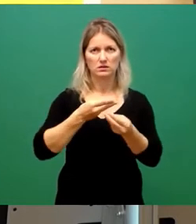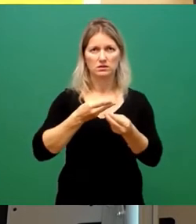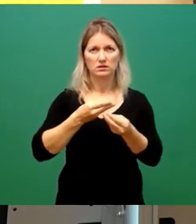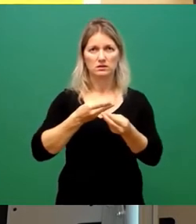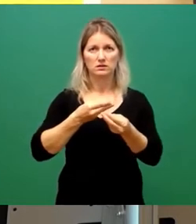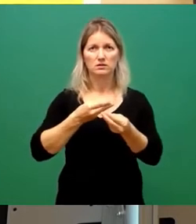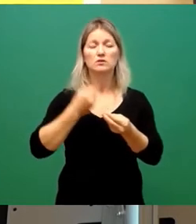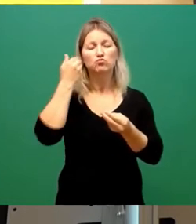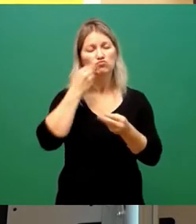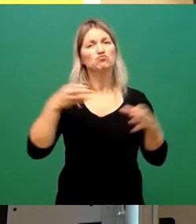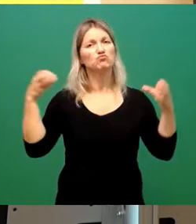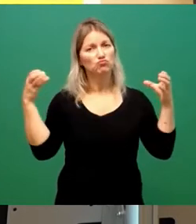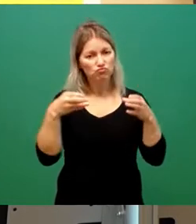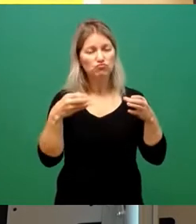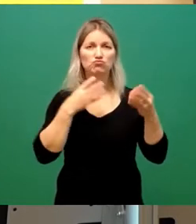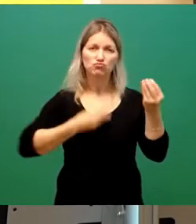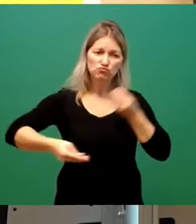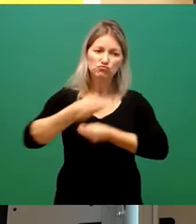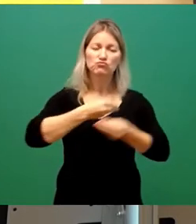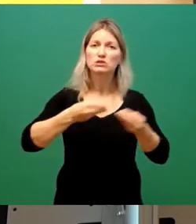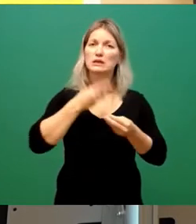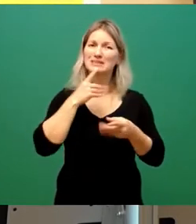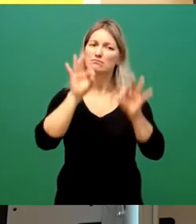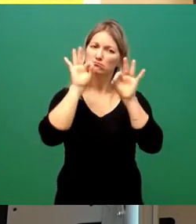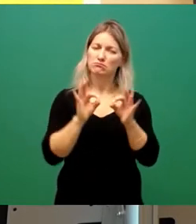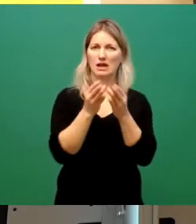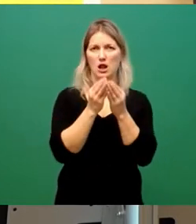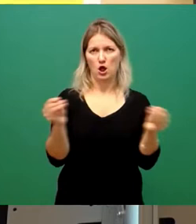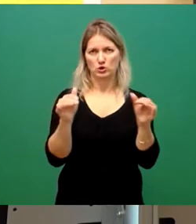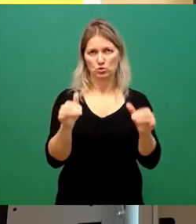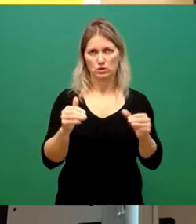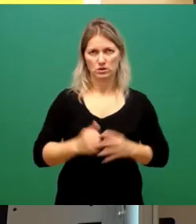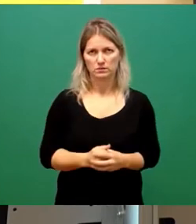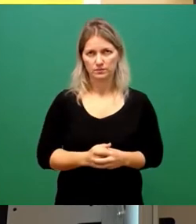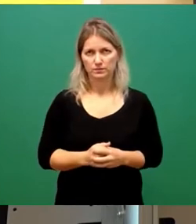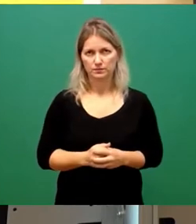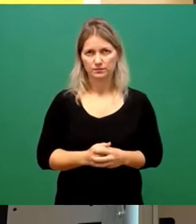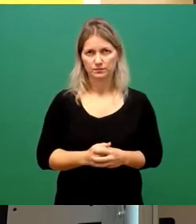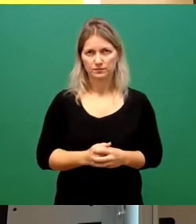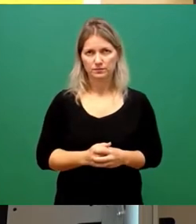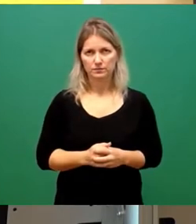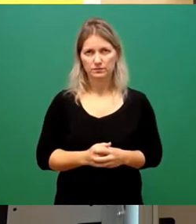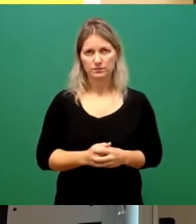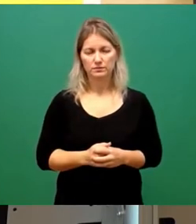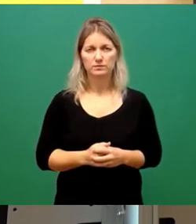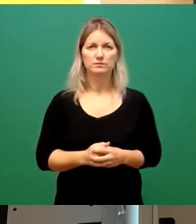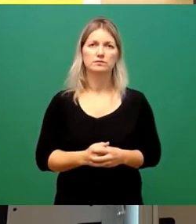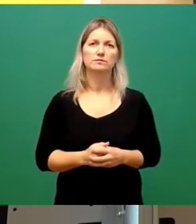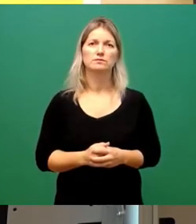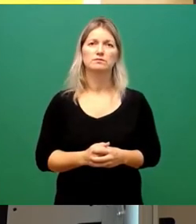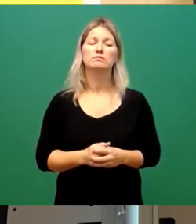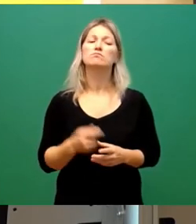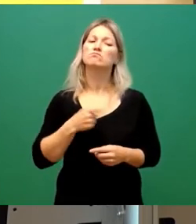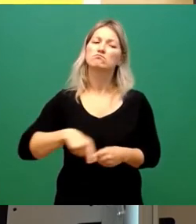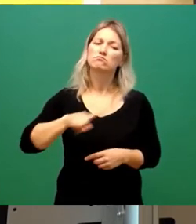auf einvernehmliche Lösungen hinarbeiten. Wir können und wir wollen